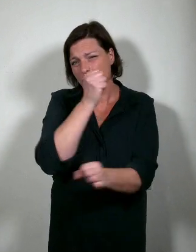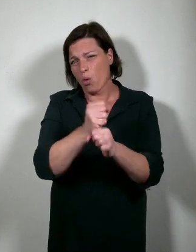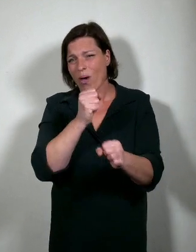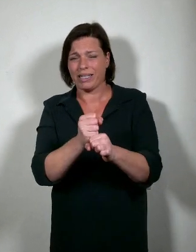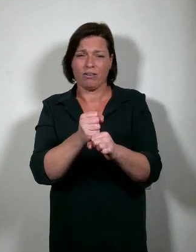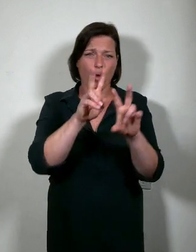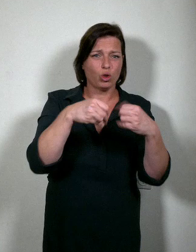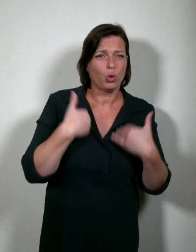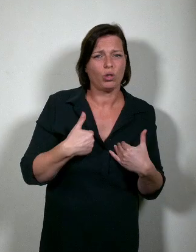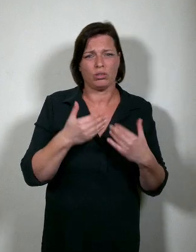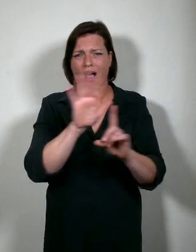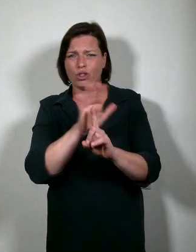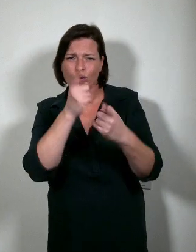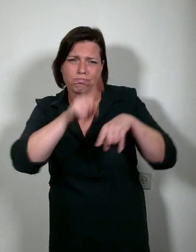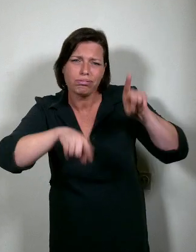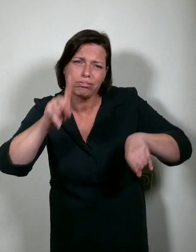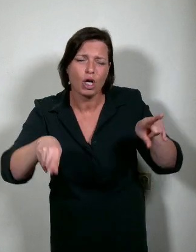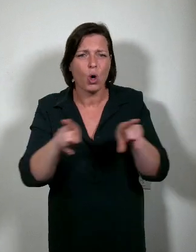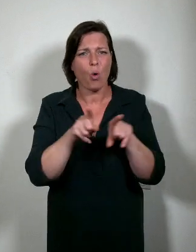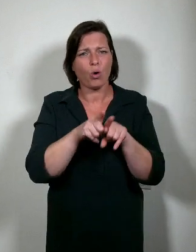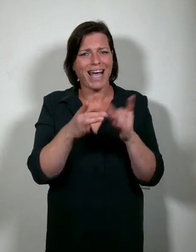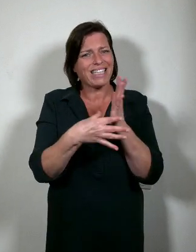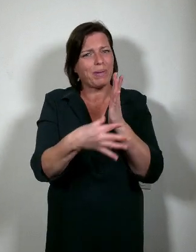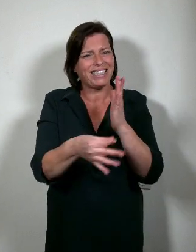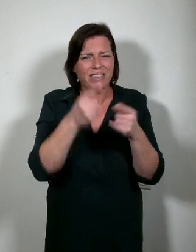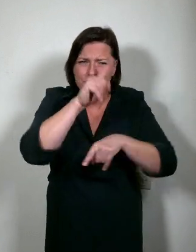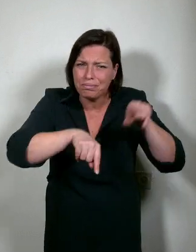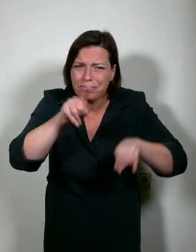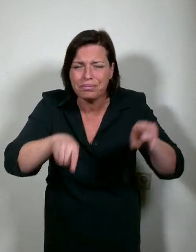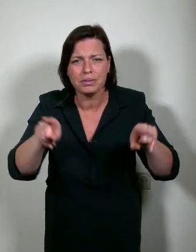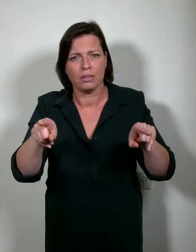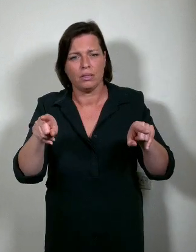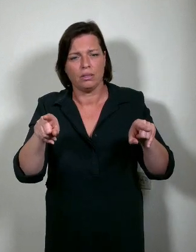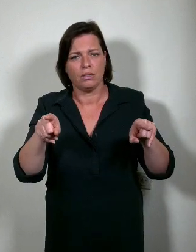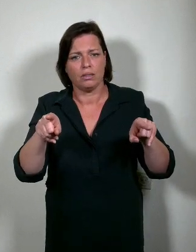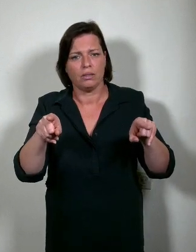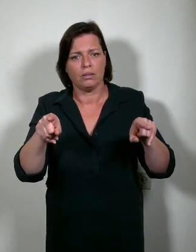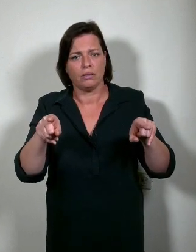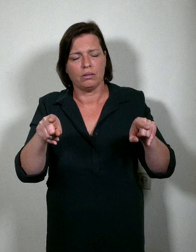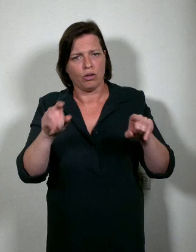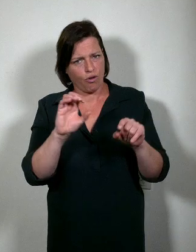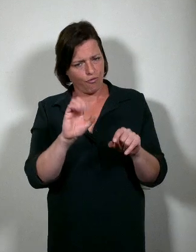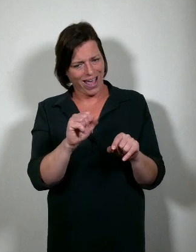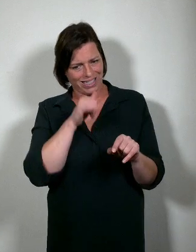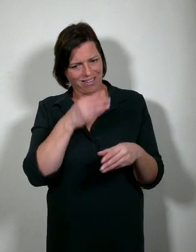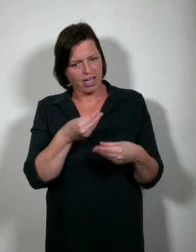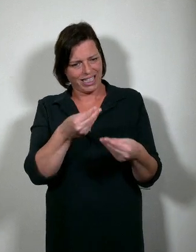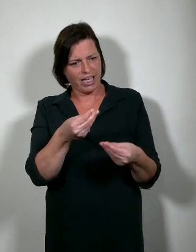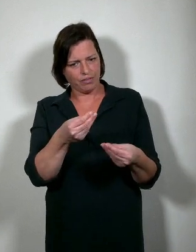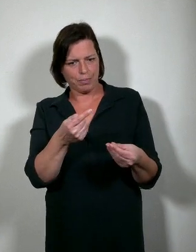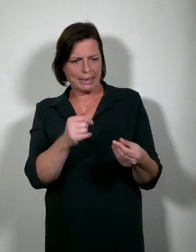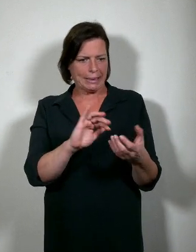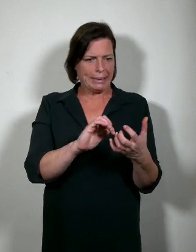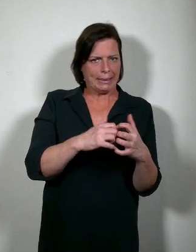verschillende achtergronden en uiteenlopende expertise's brengt vaak wat schuren en wringen met zich mee.